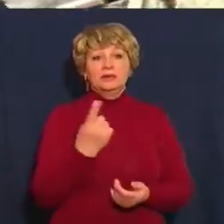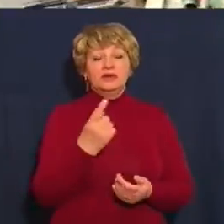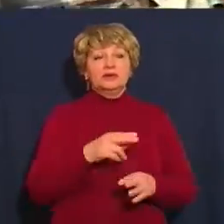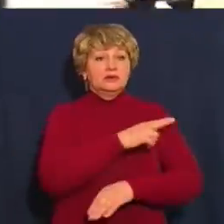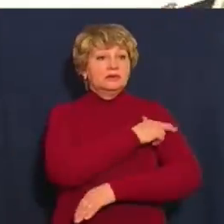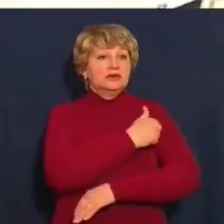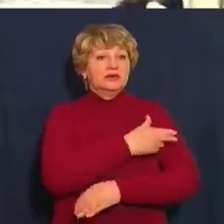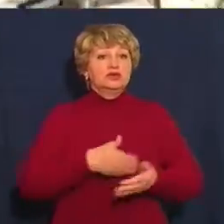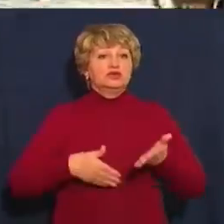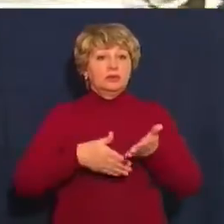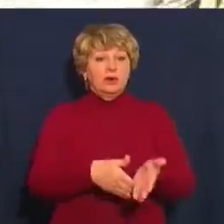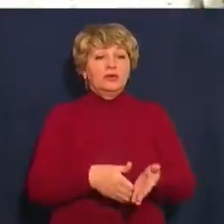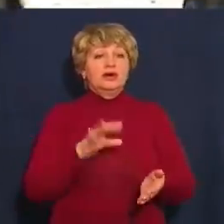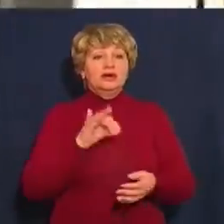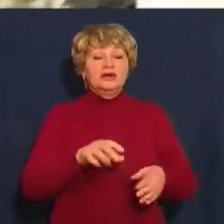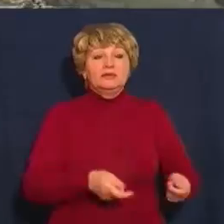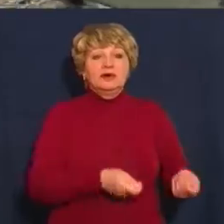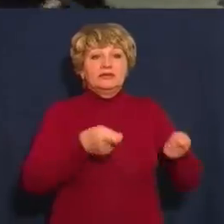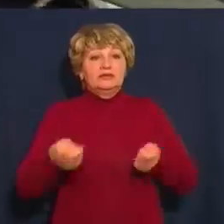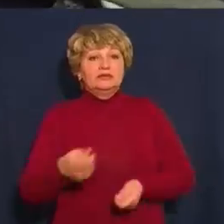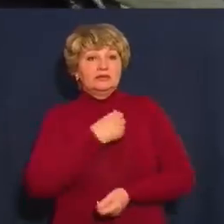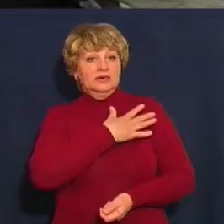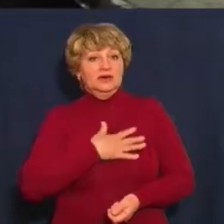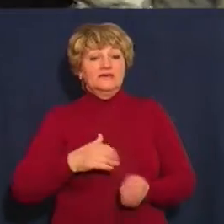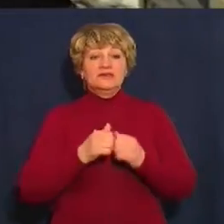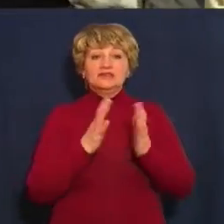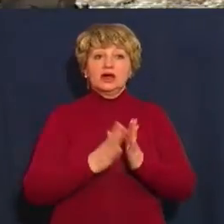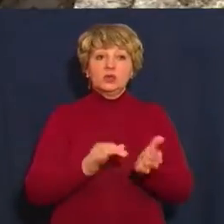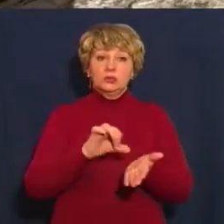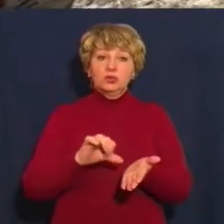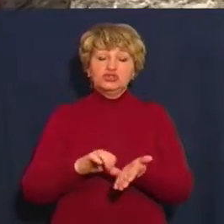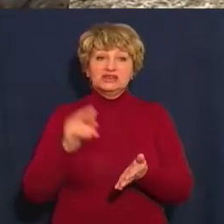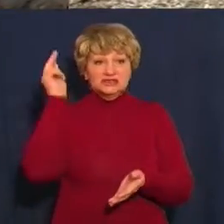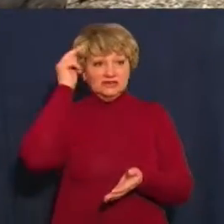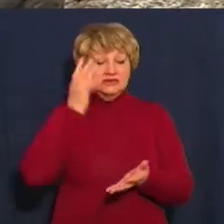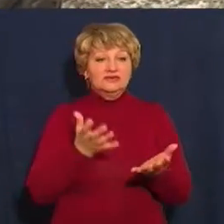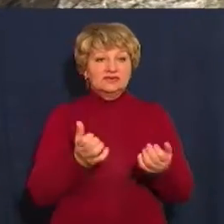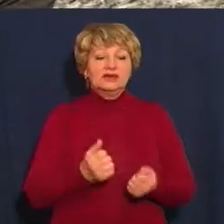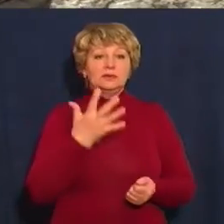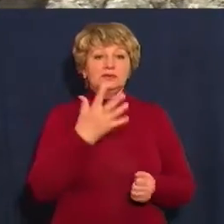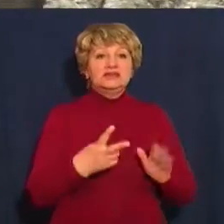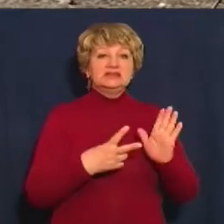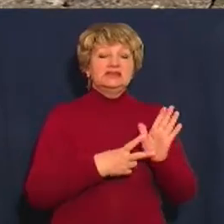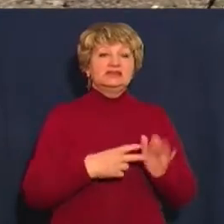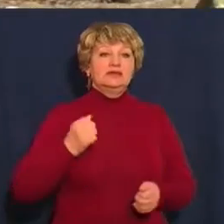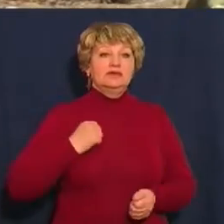секторі обстрілу і транспортувати поранених. Загалом участь у навчаннях взяло 57 військовослужбовців.